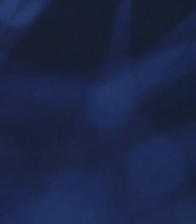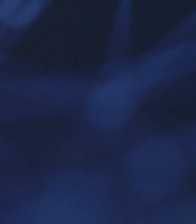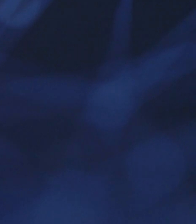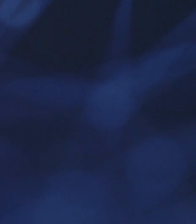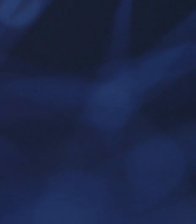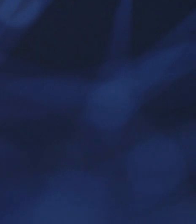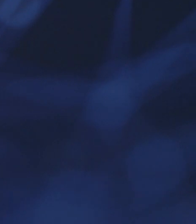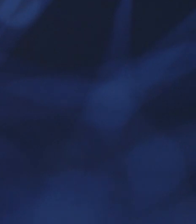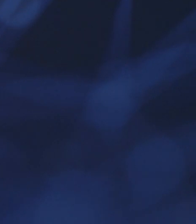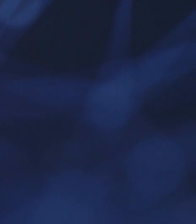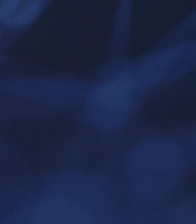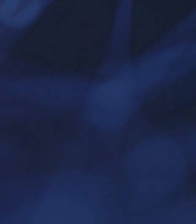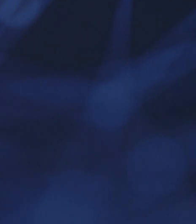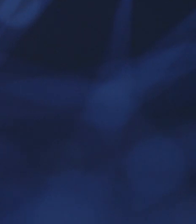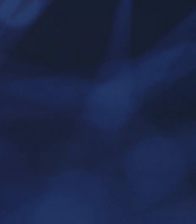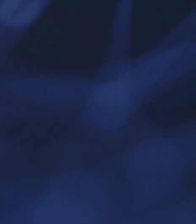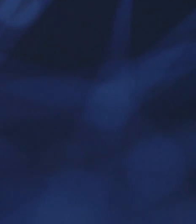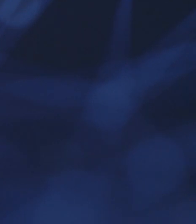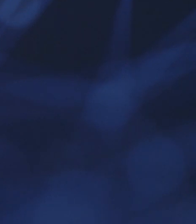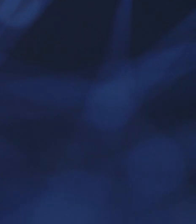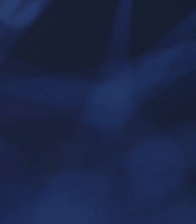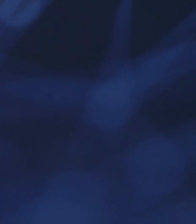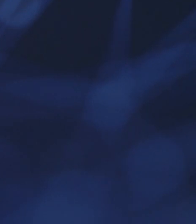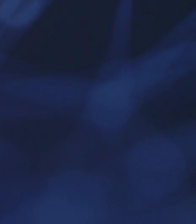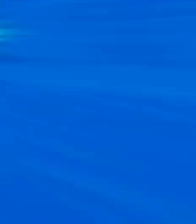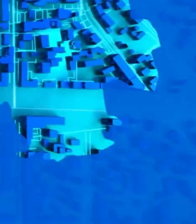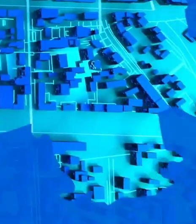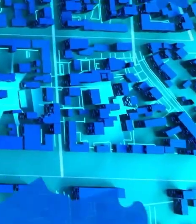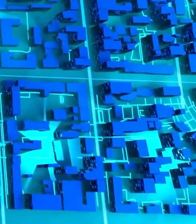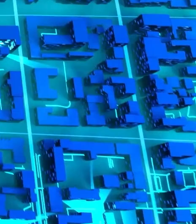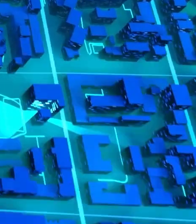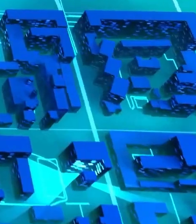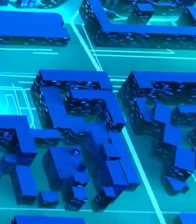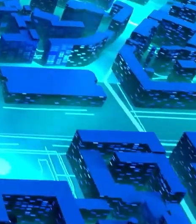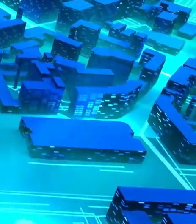Дивіться сьогодні у спецвипусках програми «Василівський острів».